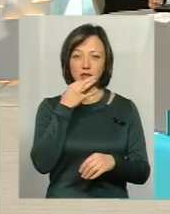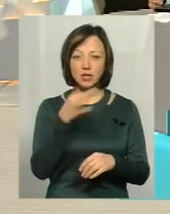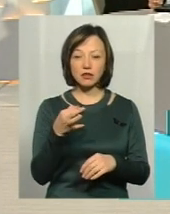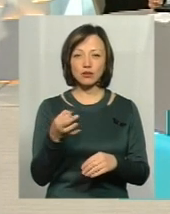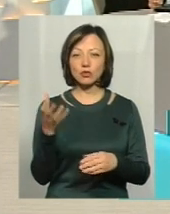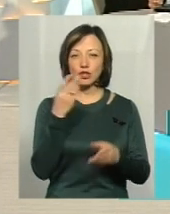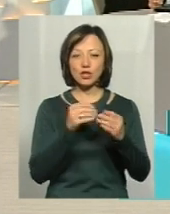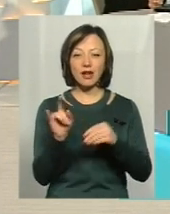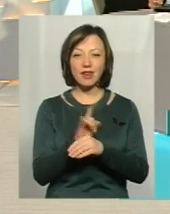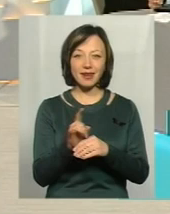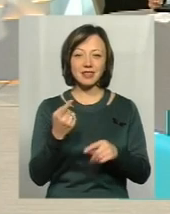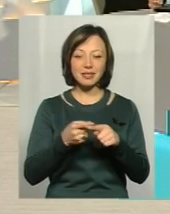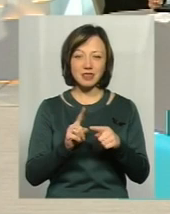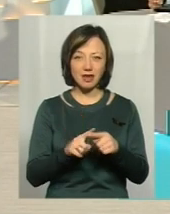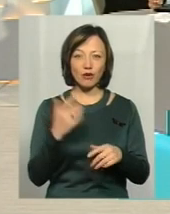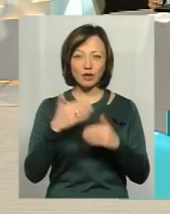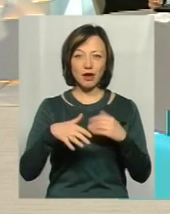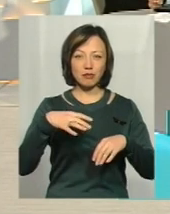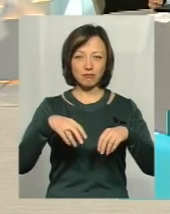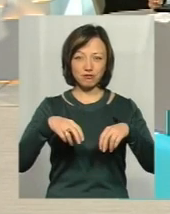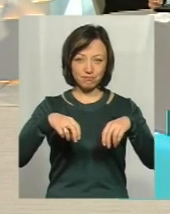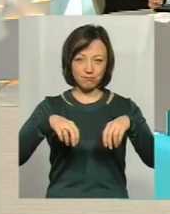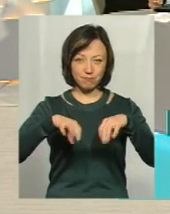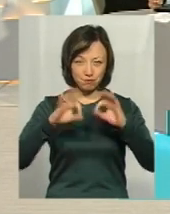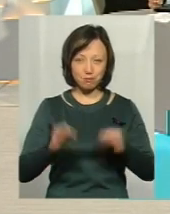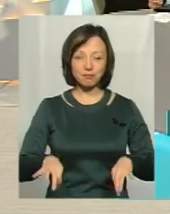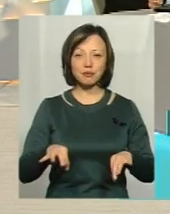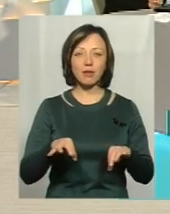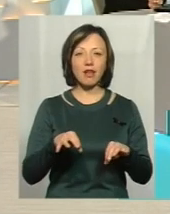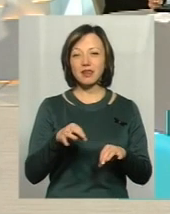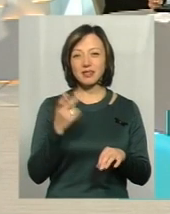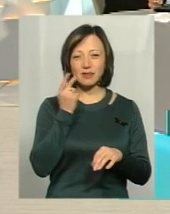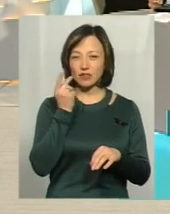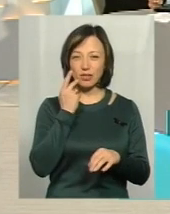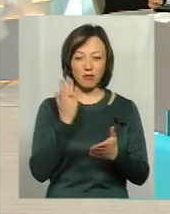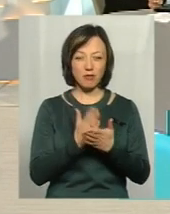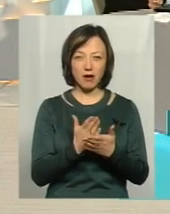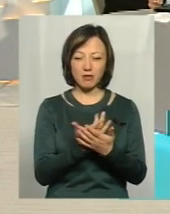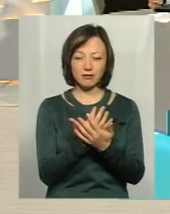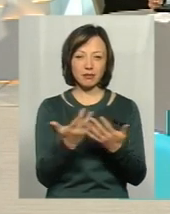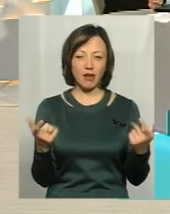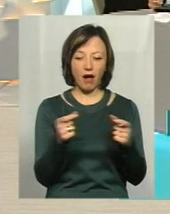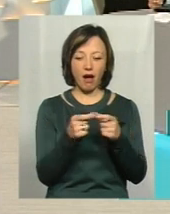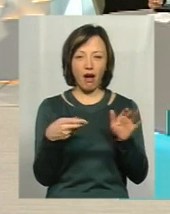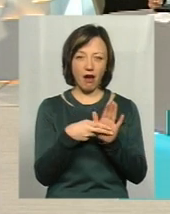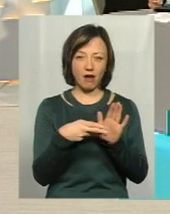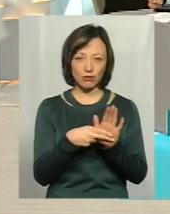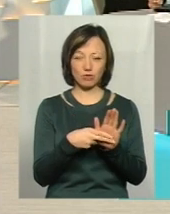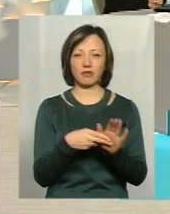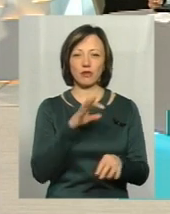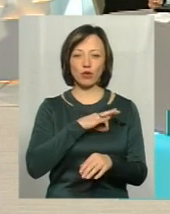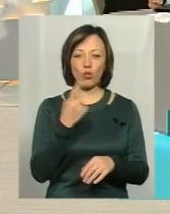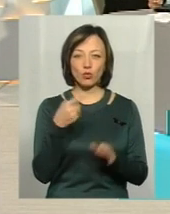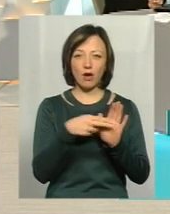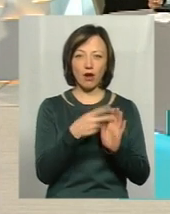шахраї, які, так вже це поставлено, професійний, так би мовити, потік, вони, зазвичай, мають дуже везліч карток. Вони використовують